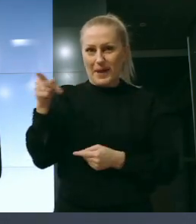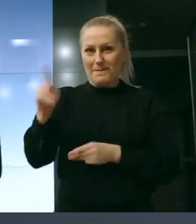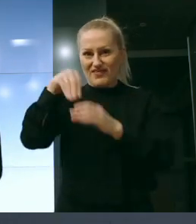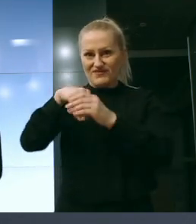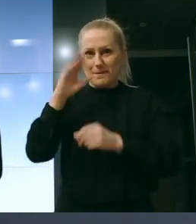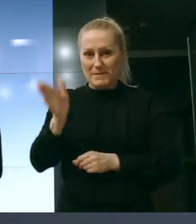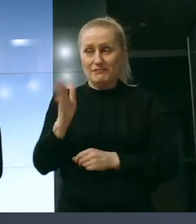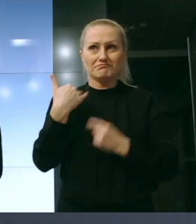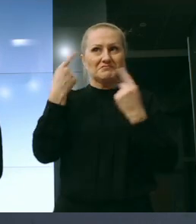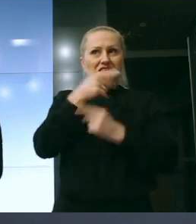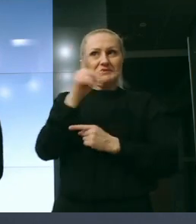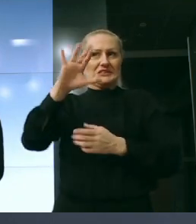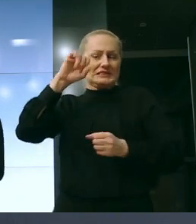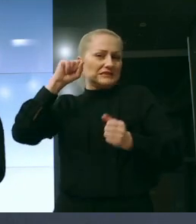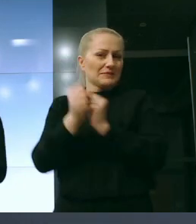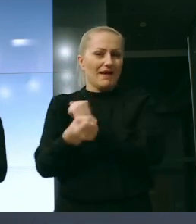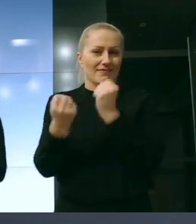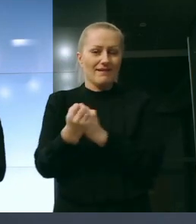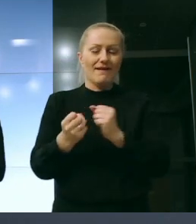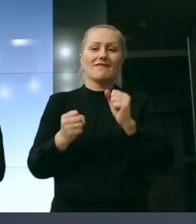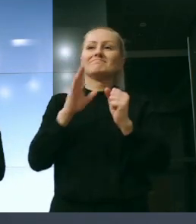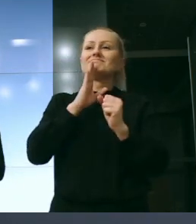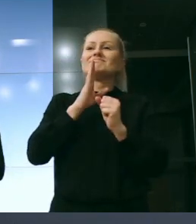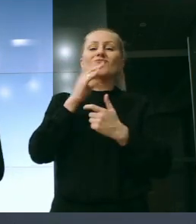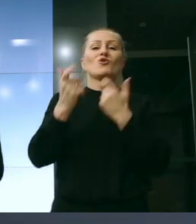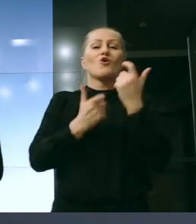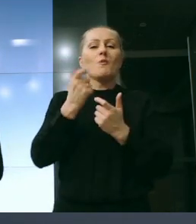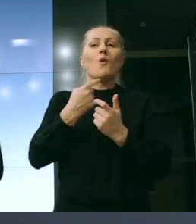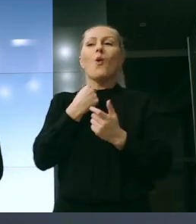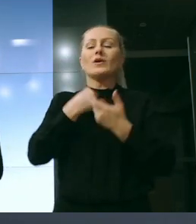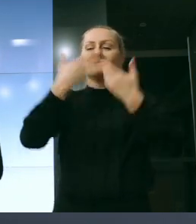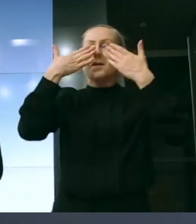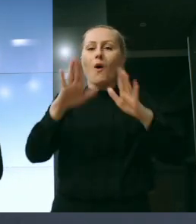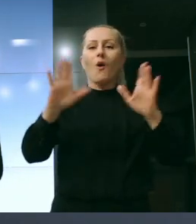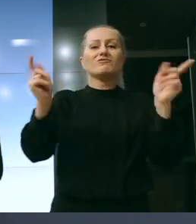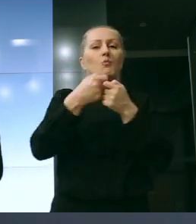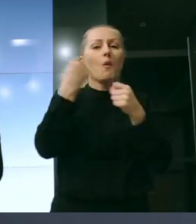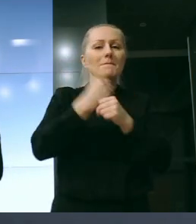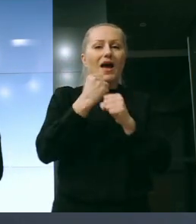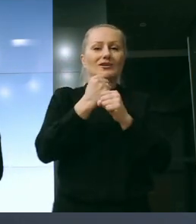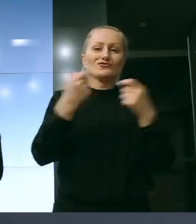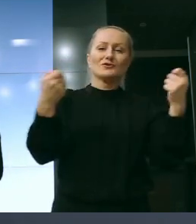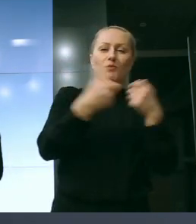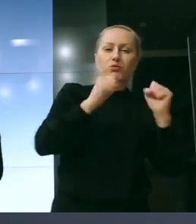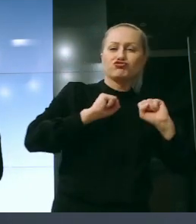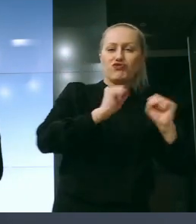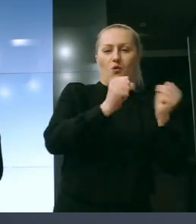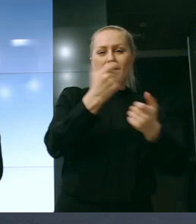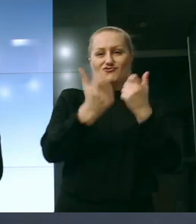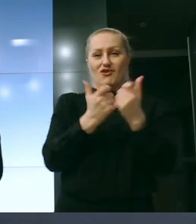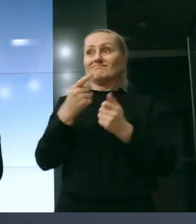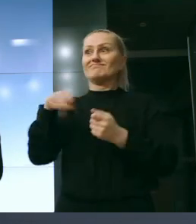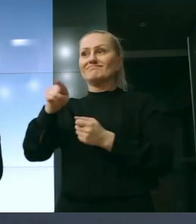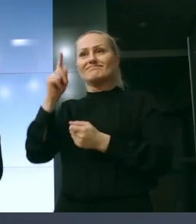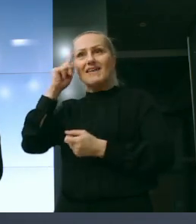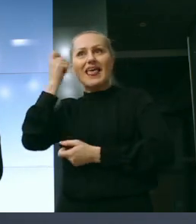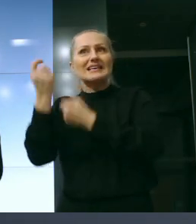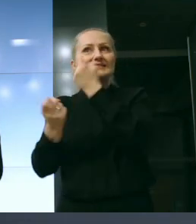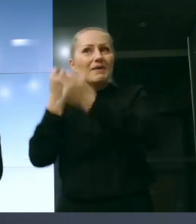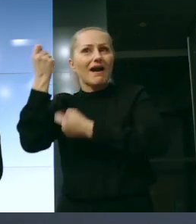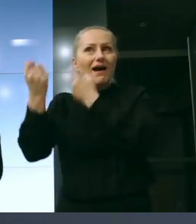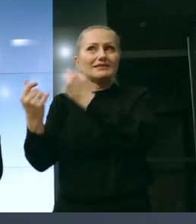może to być pewna rewolucja znowu łapania takiego głosu, współpracy, współdziałania. Także tymi inspiracjami